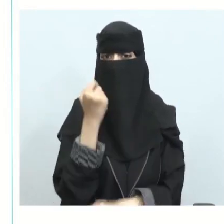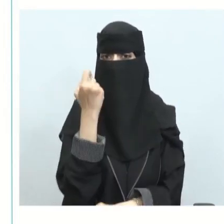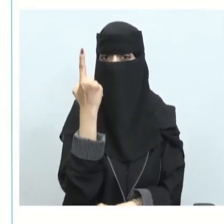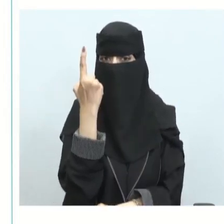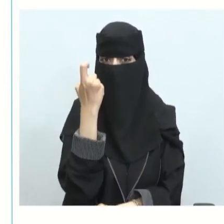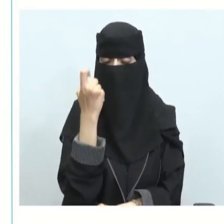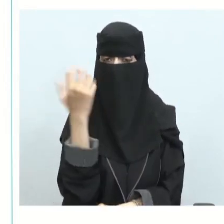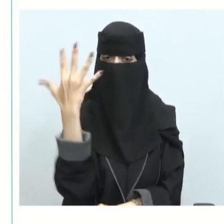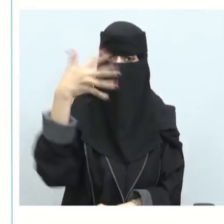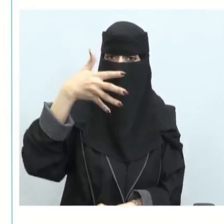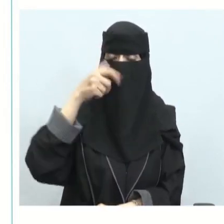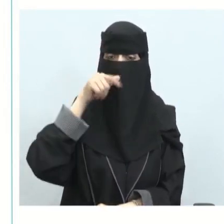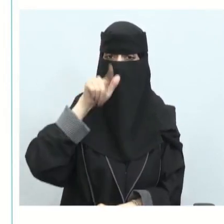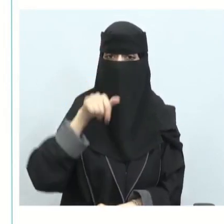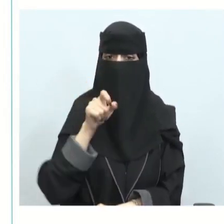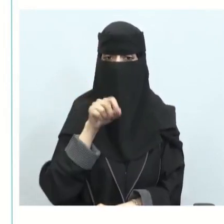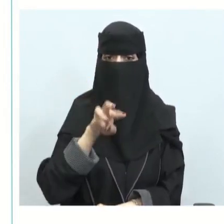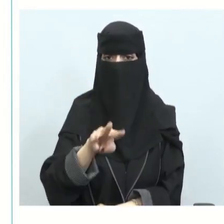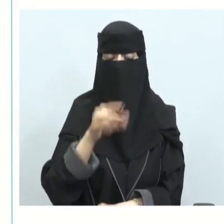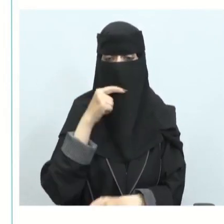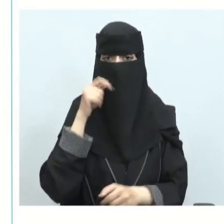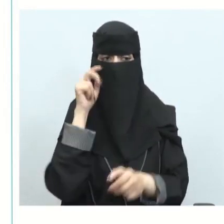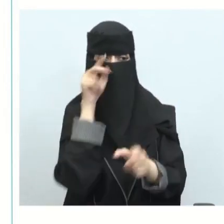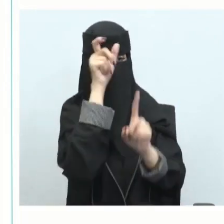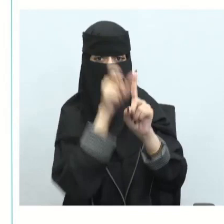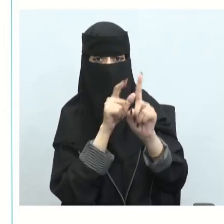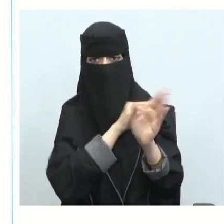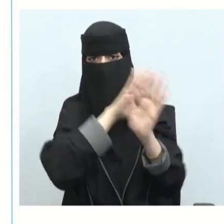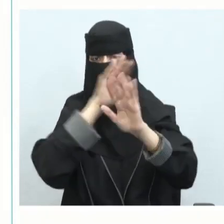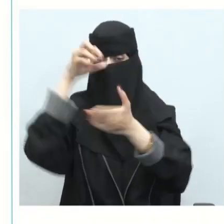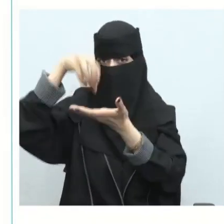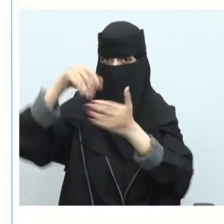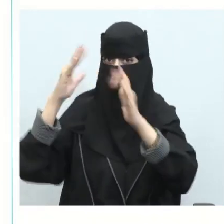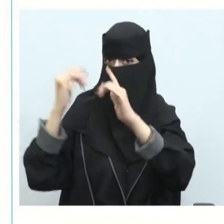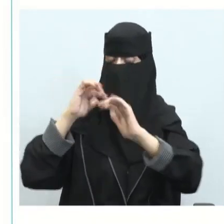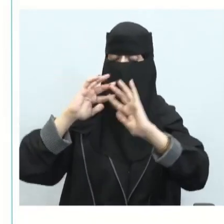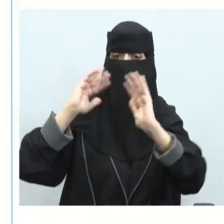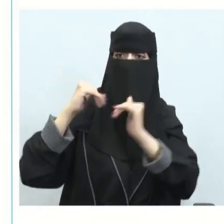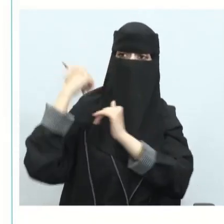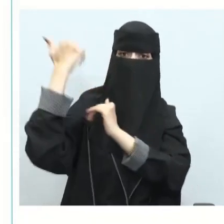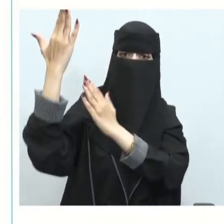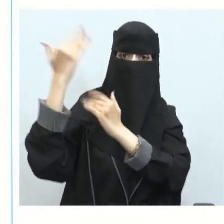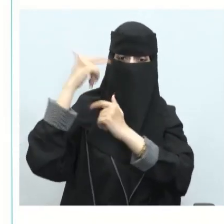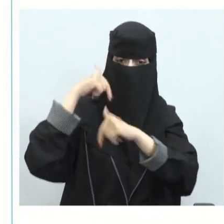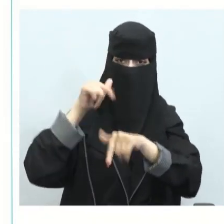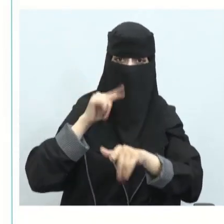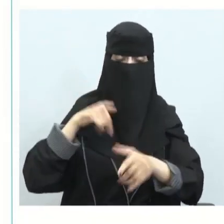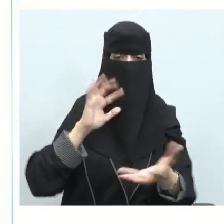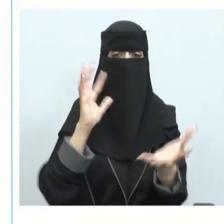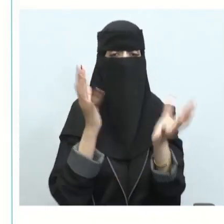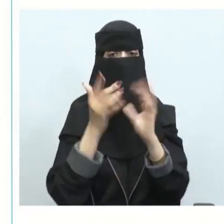متفرج إلى الحلبة في جدة من كل من المملكة وحتى من خارج المملكة لأن هذه الفعالية تعتبر فعالية عالمية